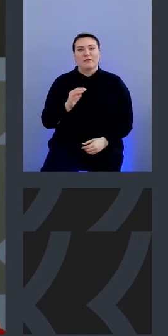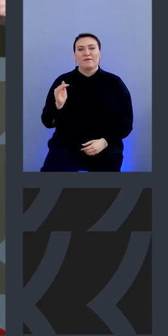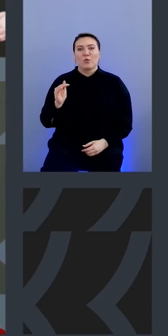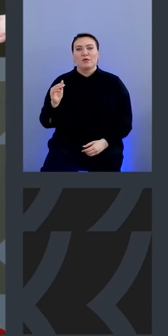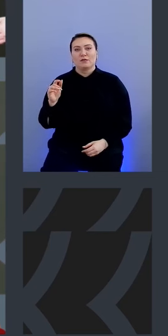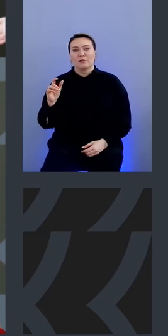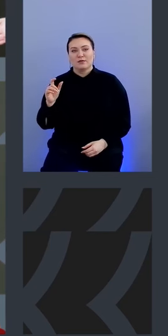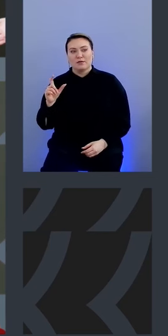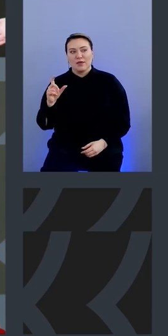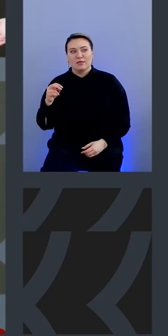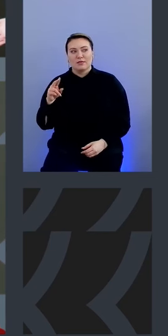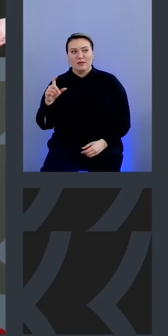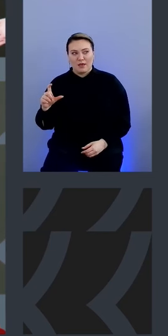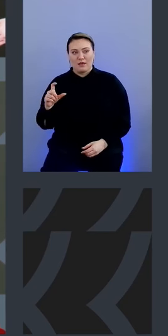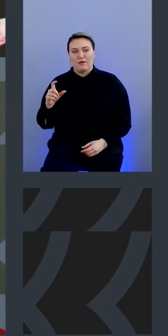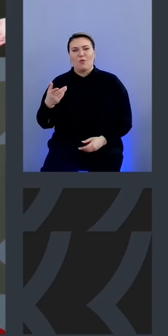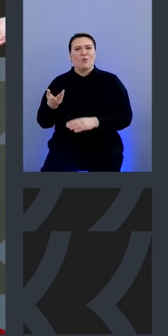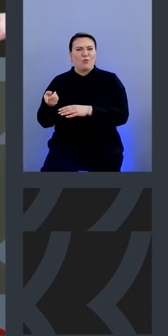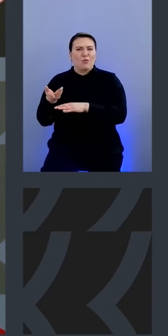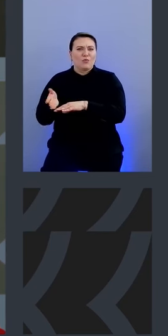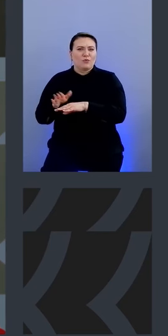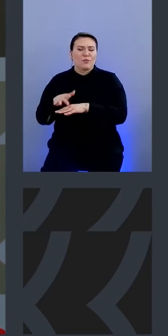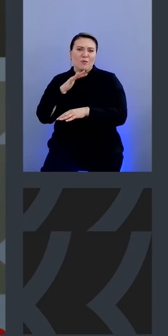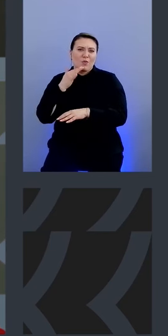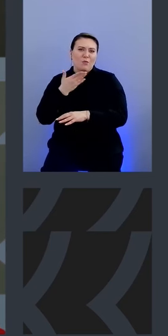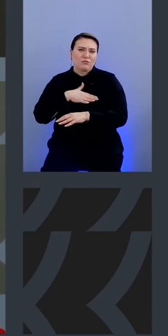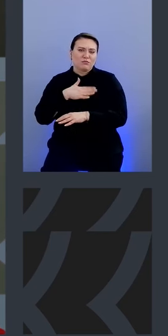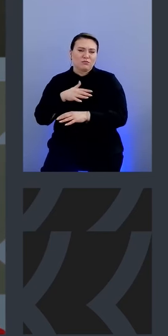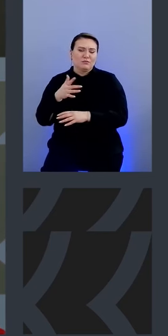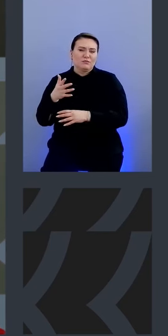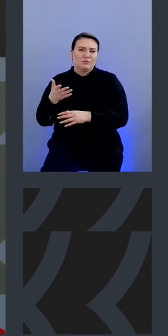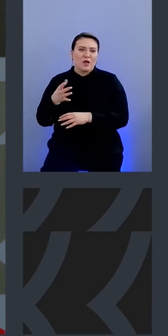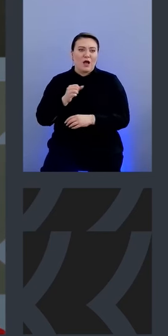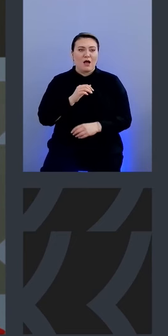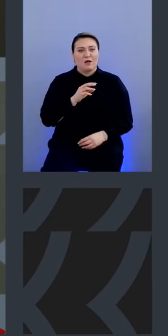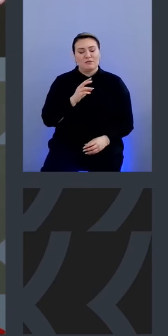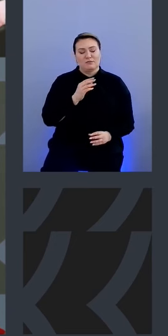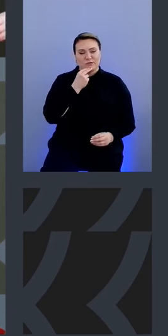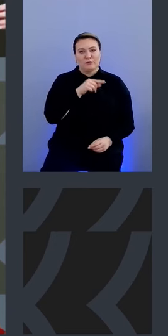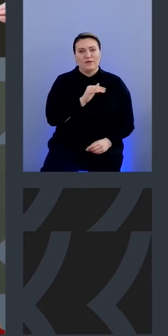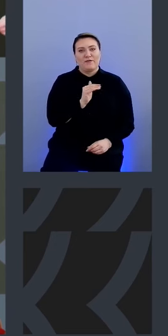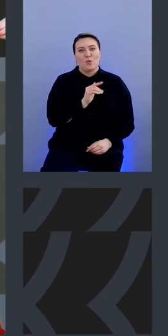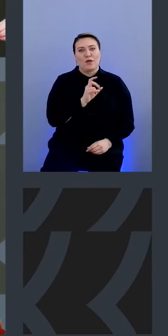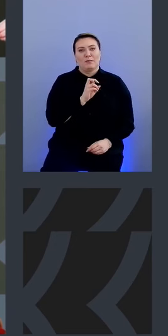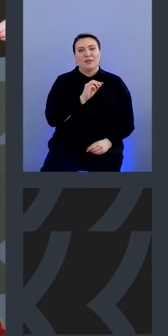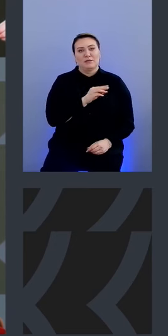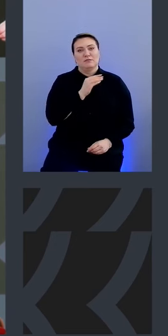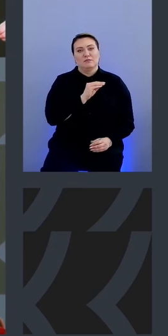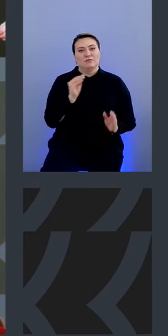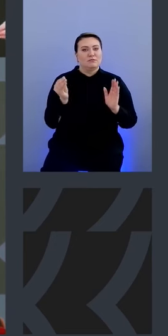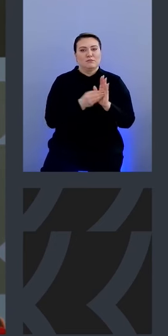флюинда он тяжелый и Опять же много много потребляет ma'ath и этот флюинбит оставьте фильм бит будет хорошо